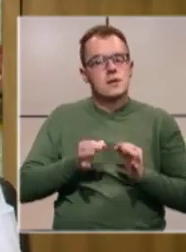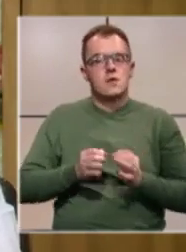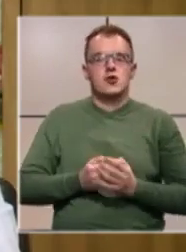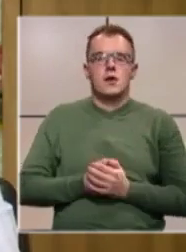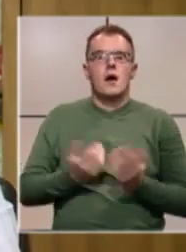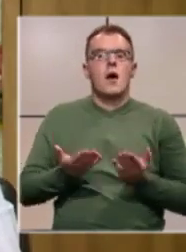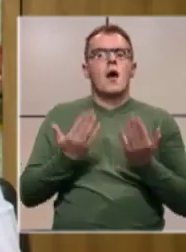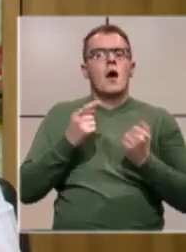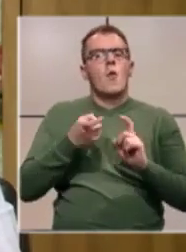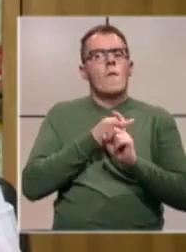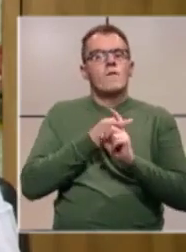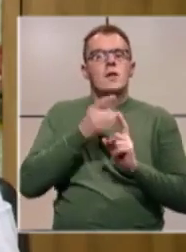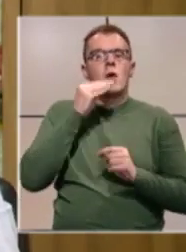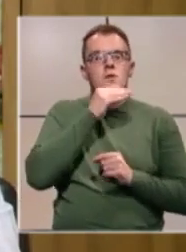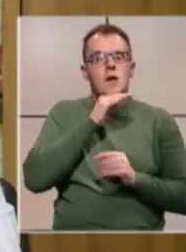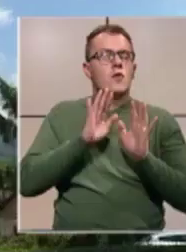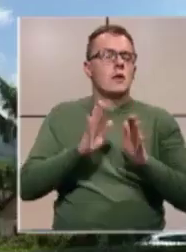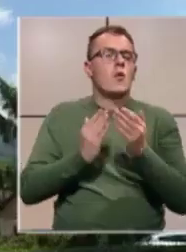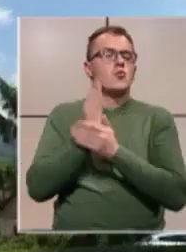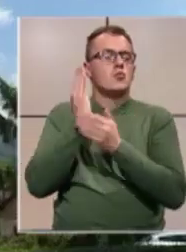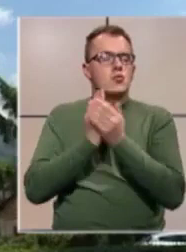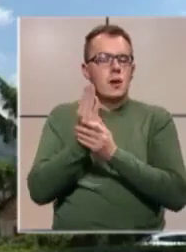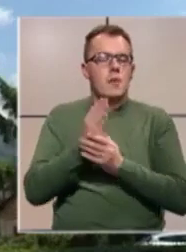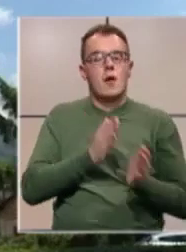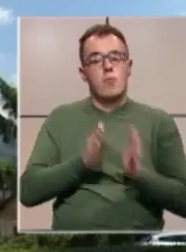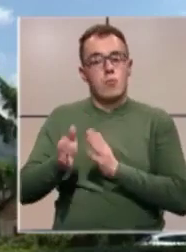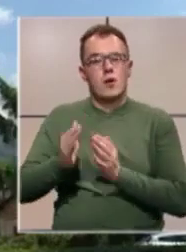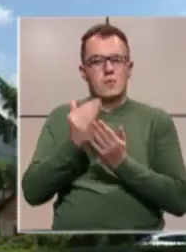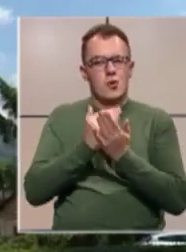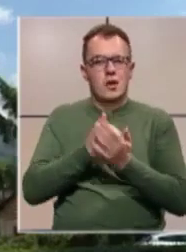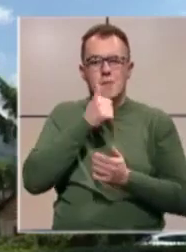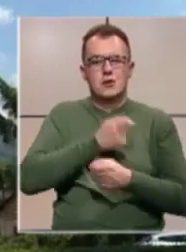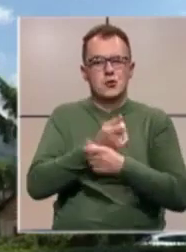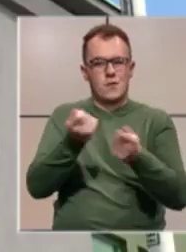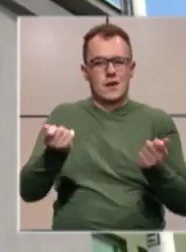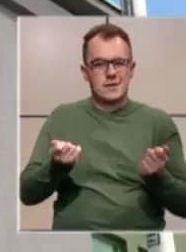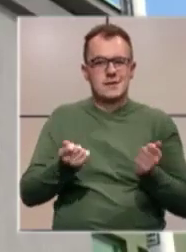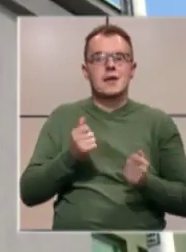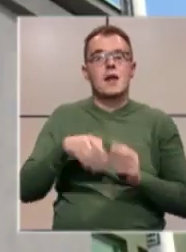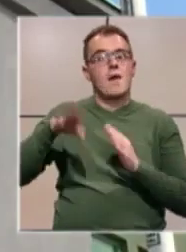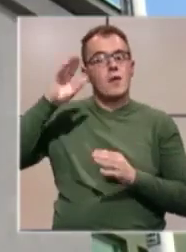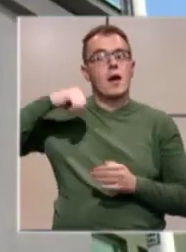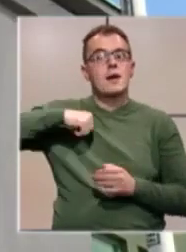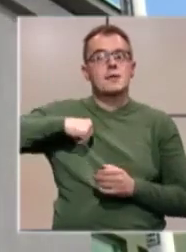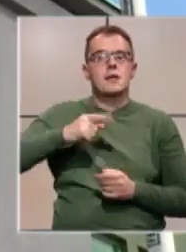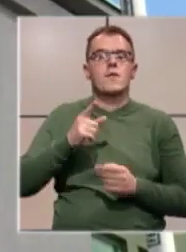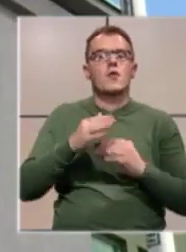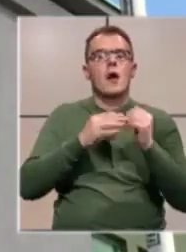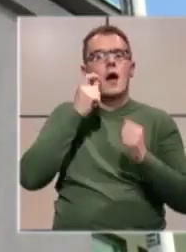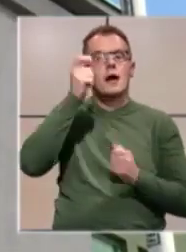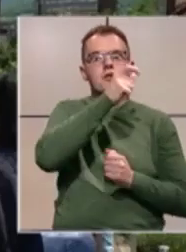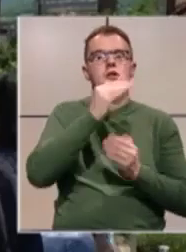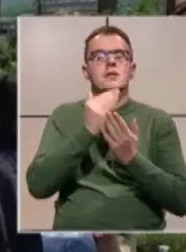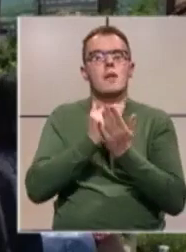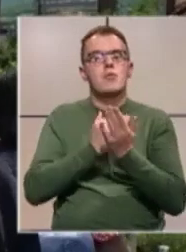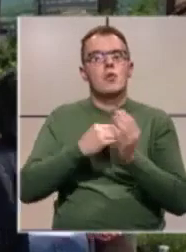kako i federalnom zavodu, tako i službama. Pored programa sufinansiranja samozapošljavanja, velika je zainteresovanost građana i za